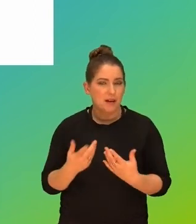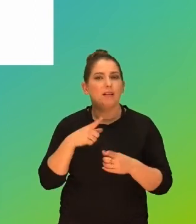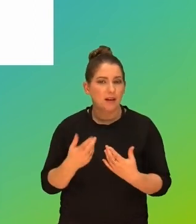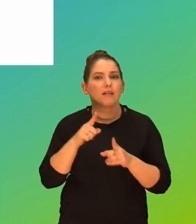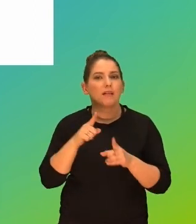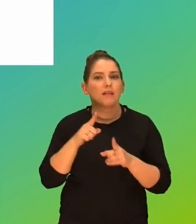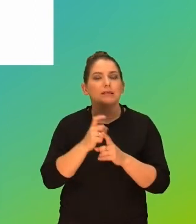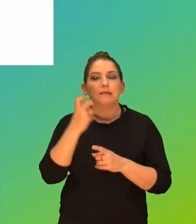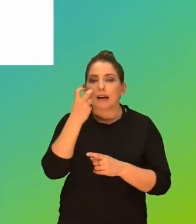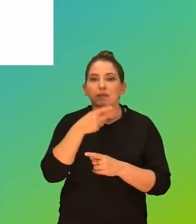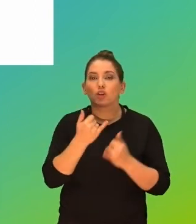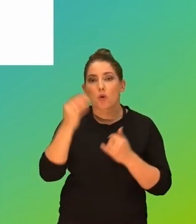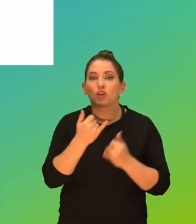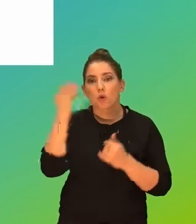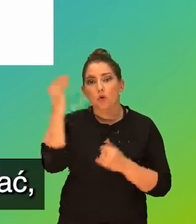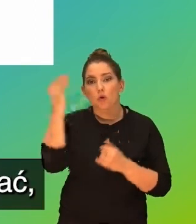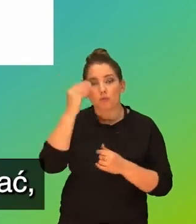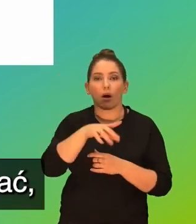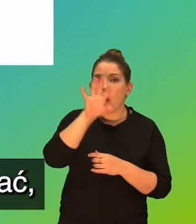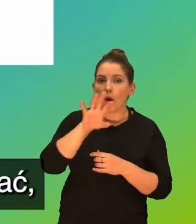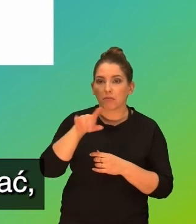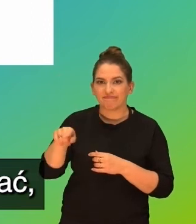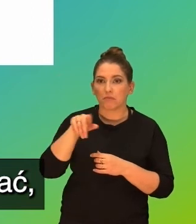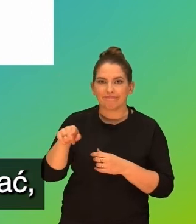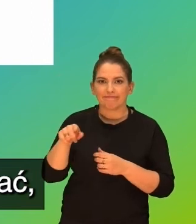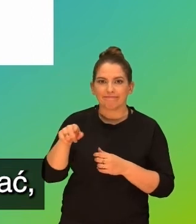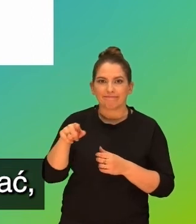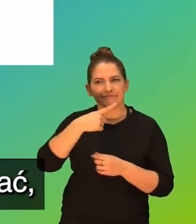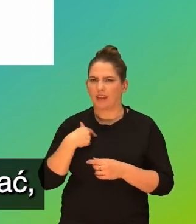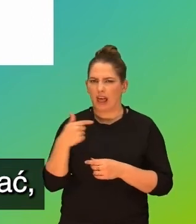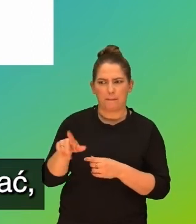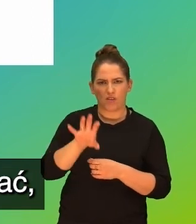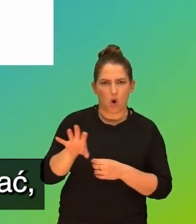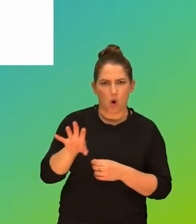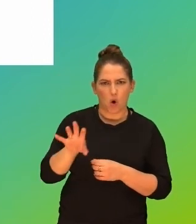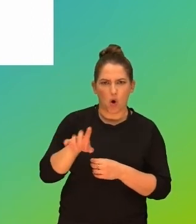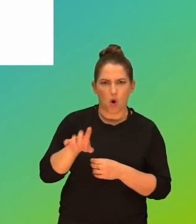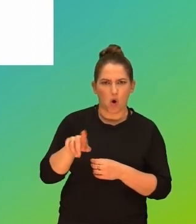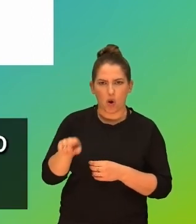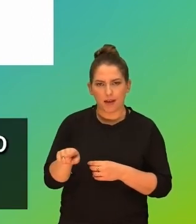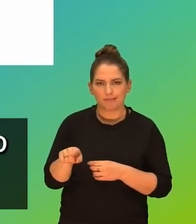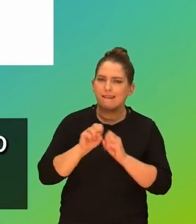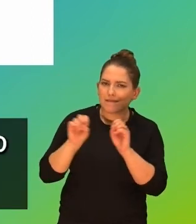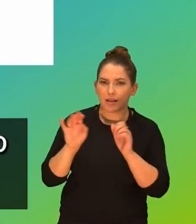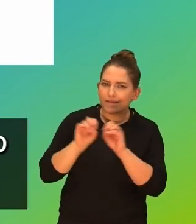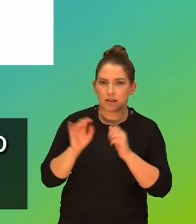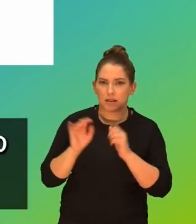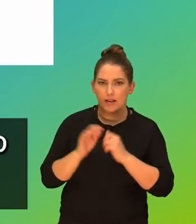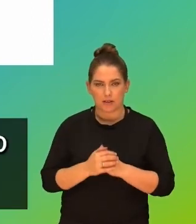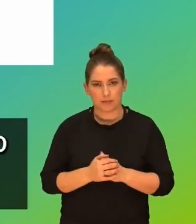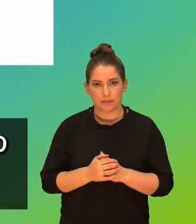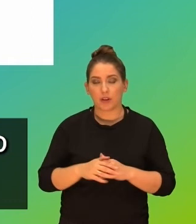za ciekawość. Jeśli dziecko, uczniowie oglądają treści, które naszym zdaniem nie powinny oglądać, wyjaśniajmy.